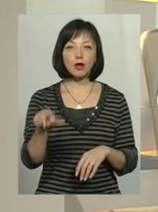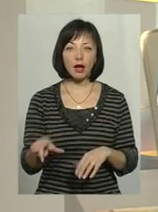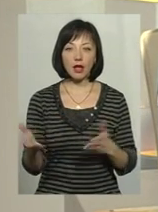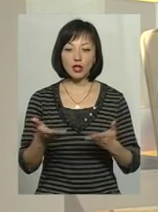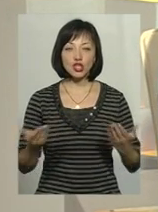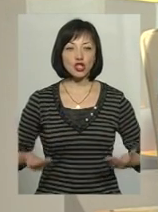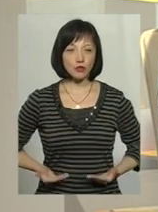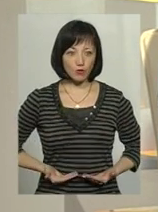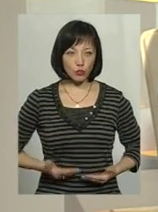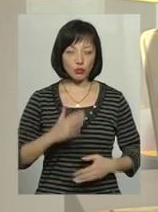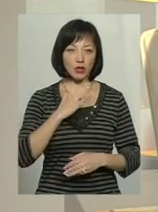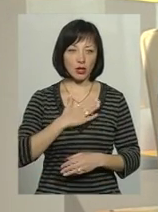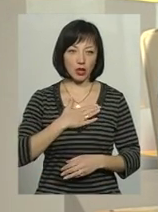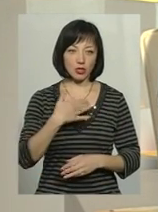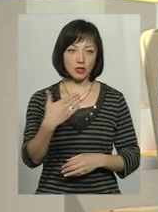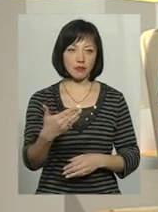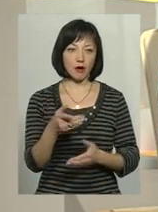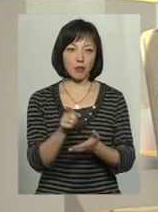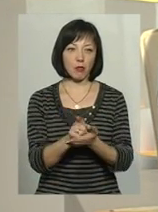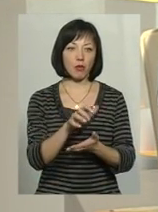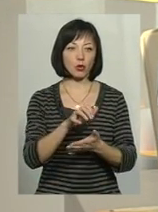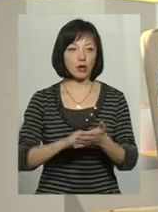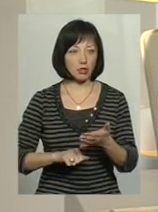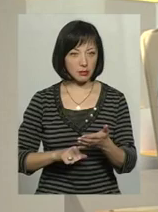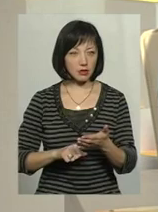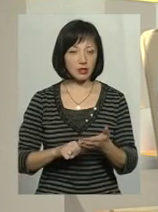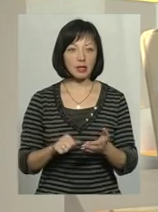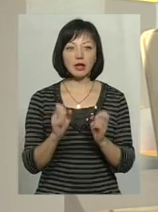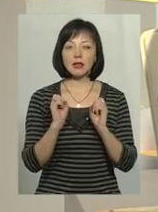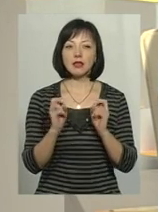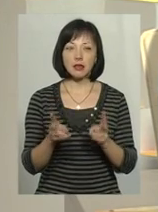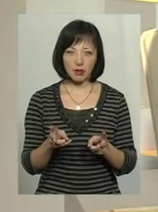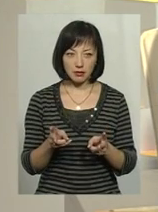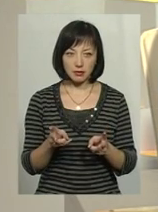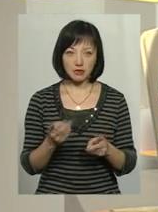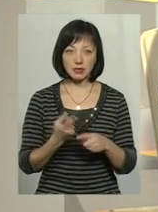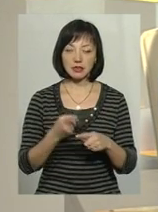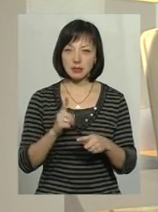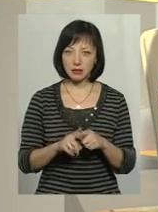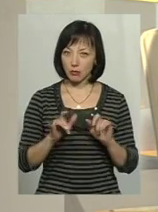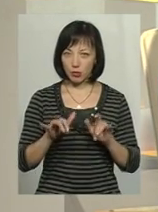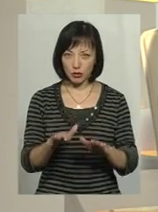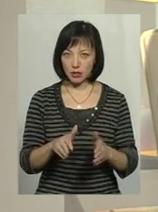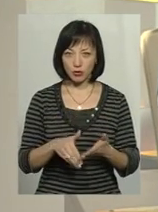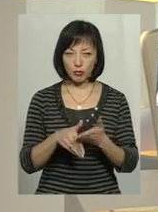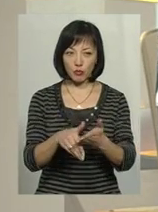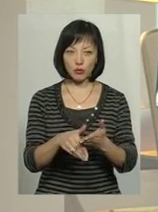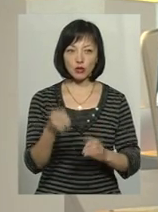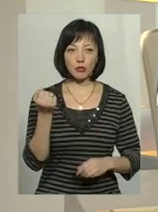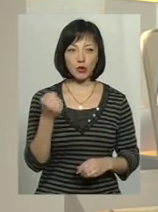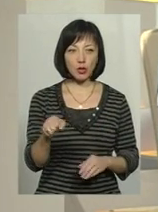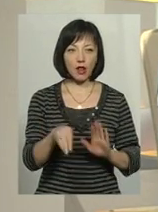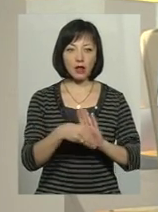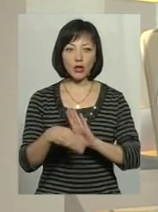живуть на наші з вами податки? Яким чином цей процес допоможе подолати